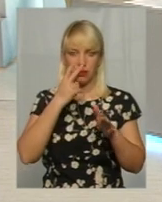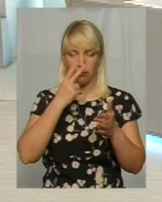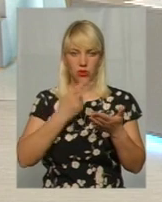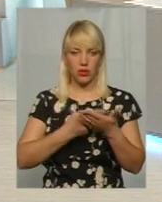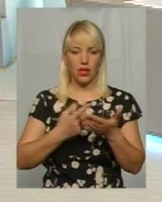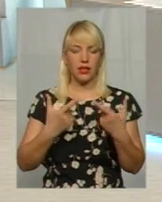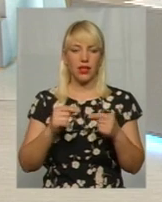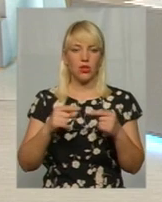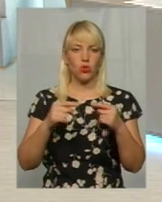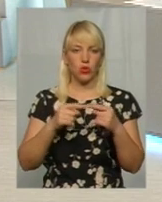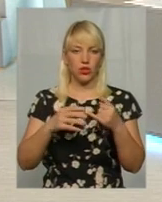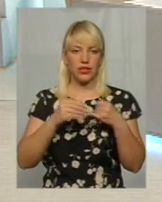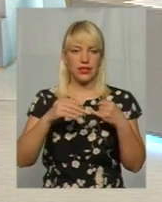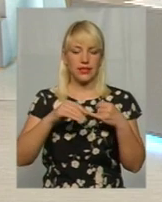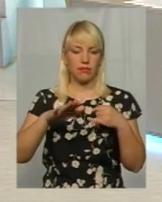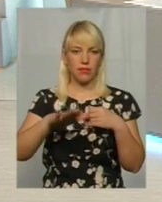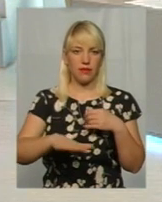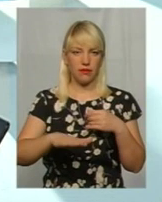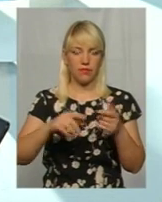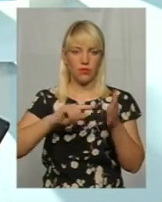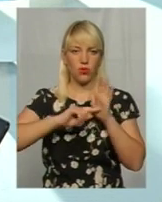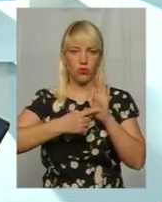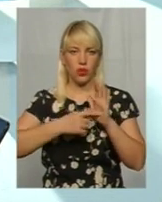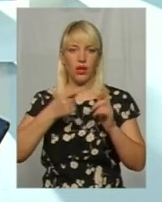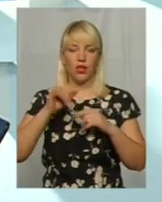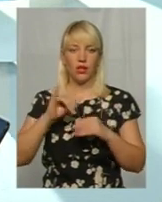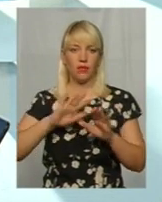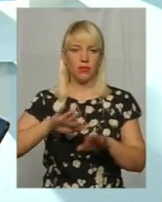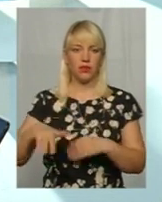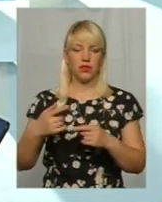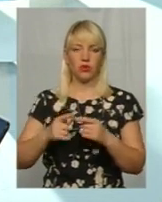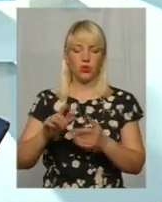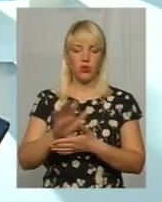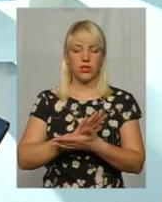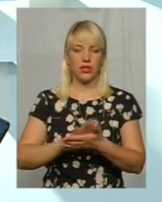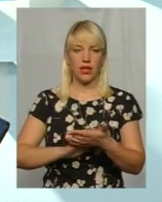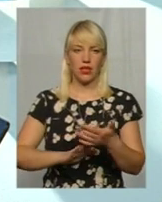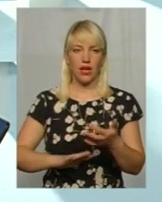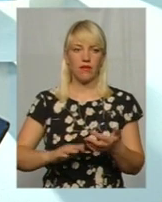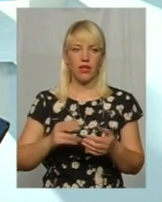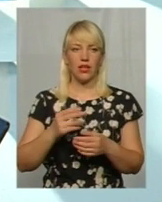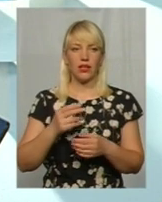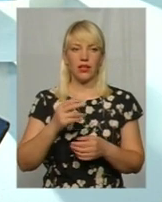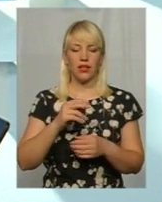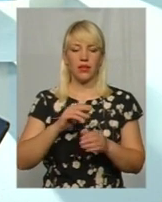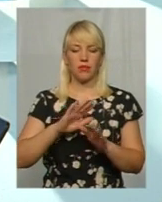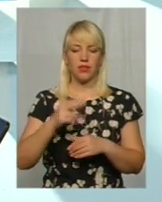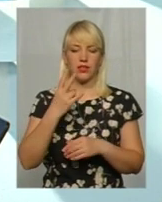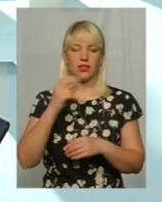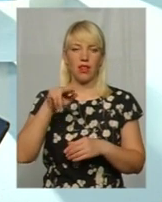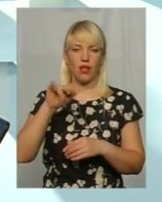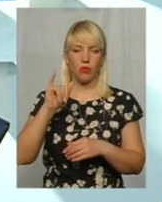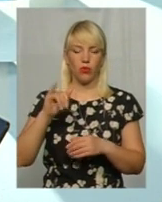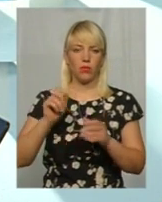вона хоче розмістити такий батут. Відповідно, після цього заява адміністраторам Центру надання адміністративних послуг передається до